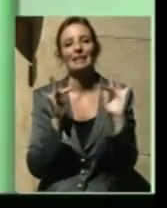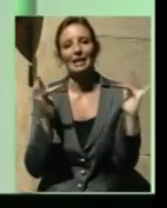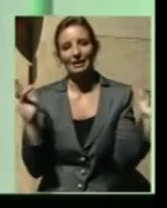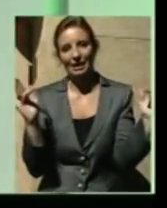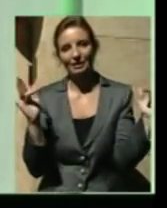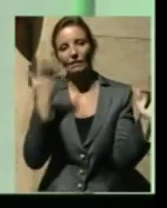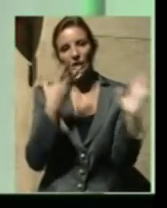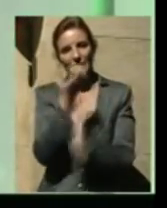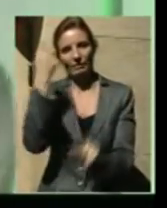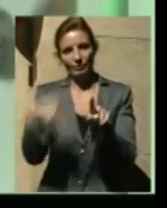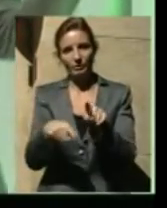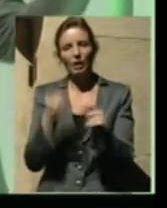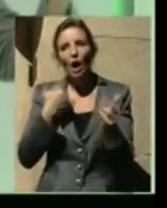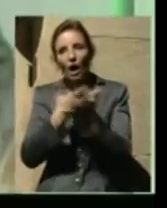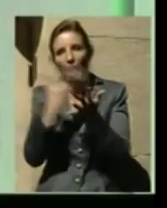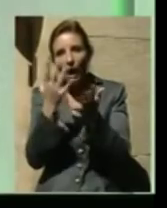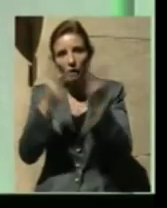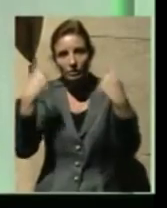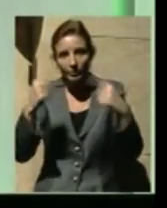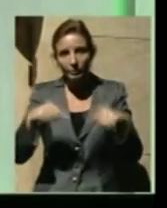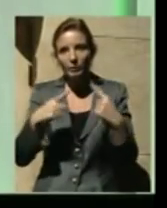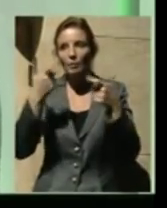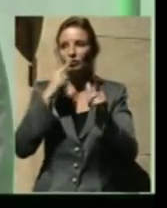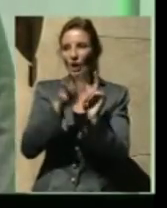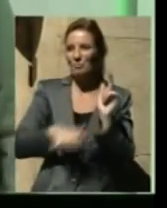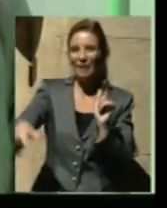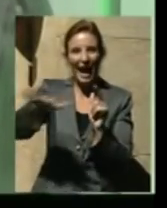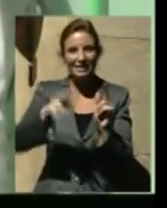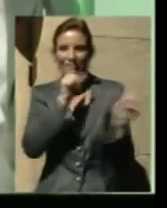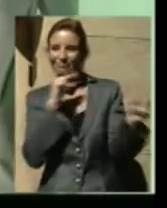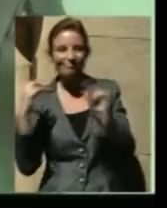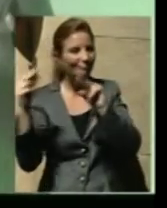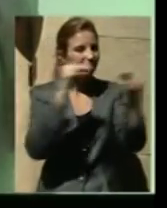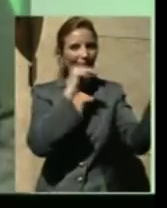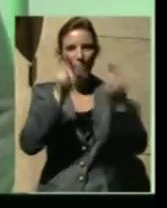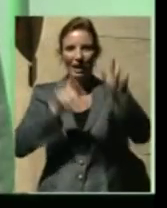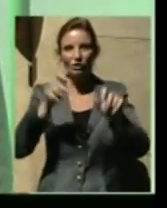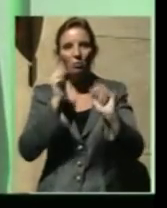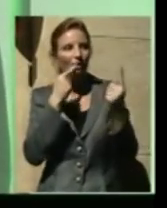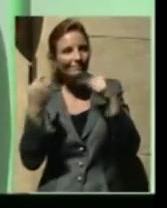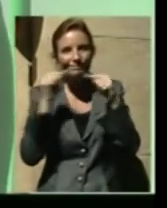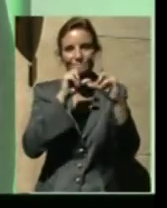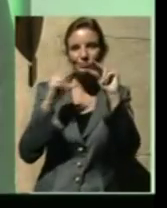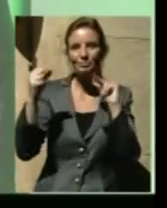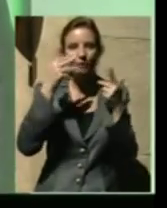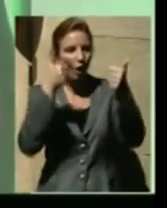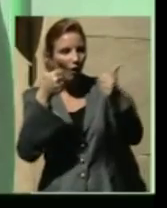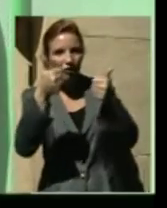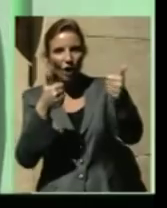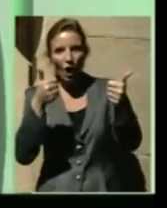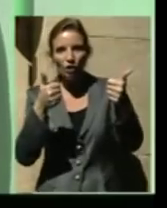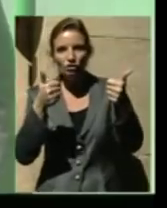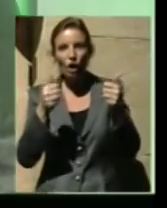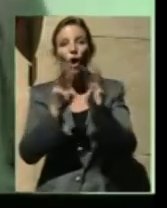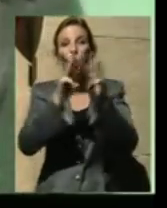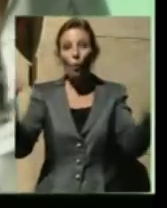vi ho raccontato queste cose? Perché in una piazza dove le persone discutono e hanno modo di confrontarsi, la modalità Wiki aiuta e fa